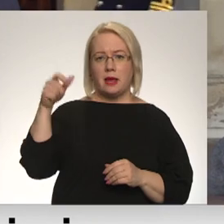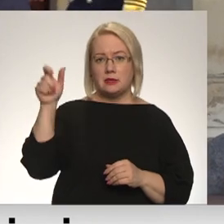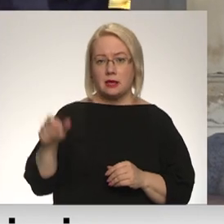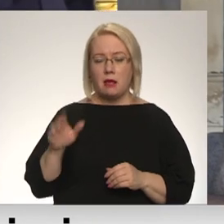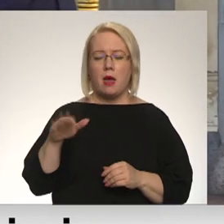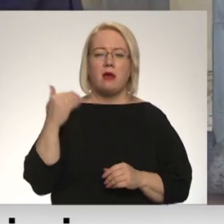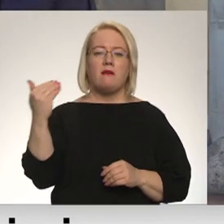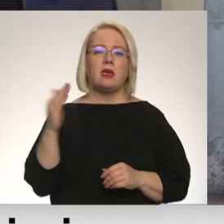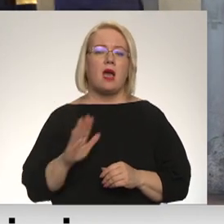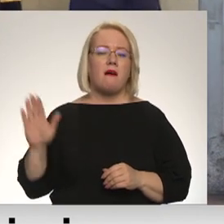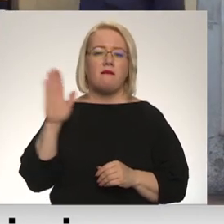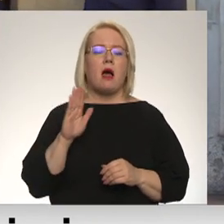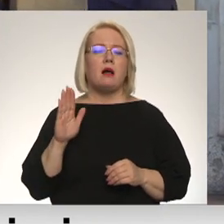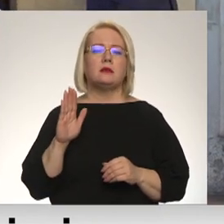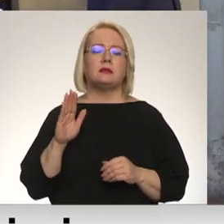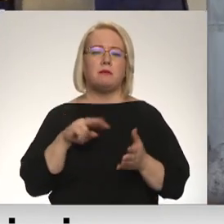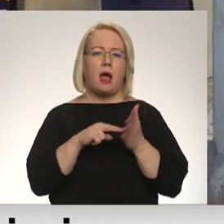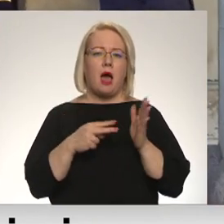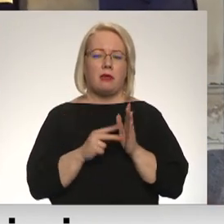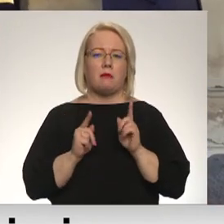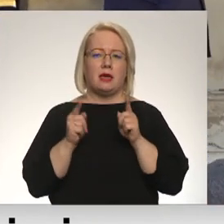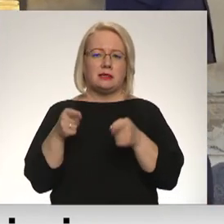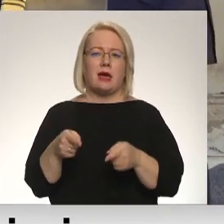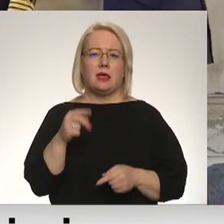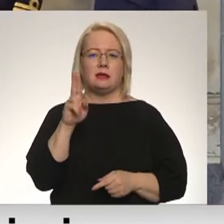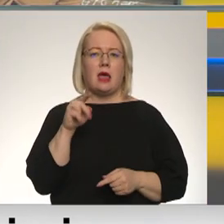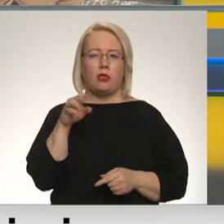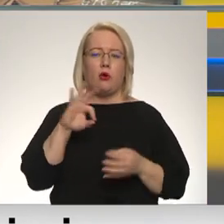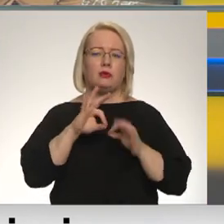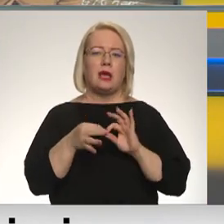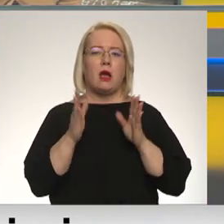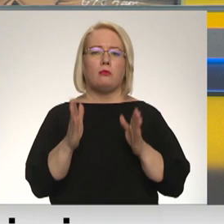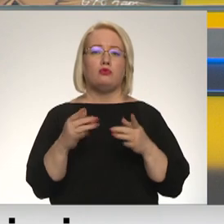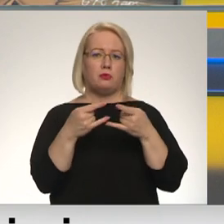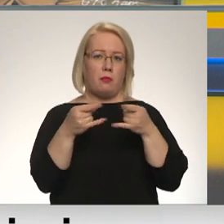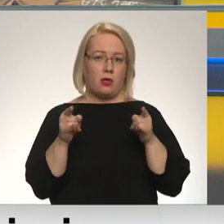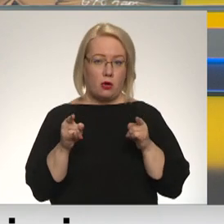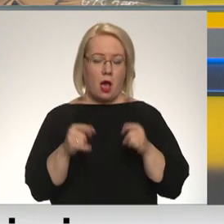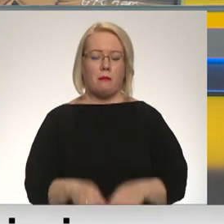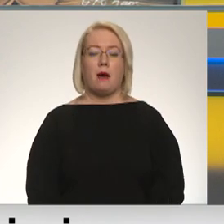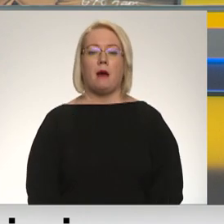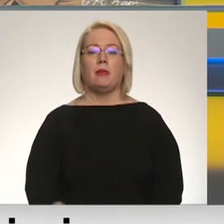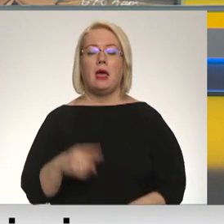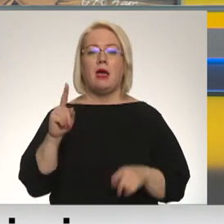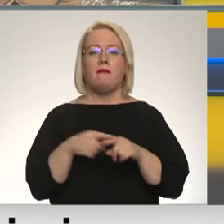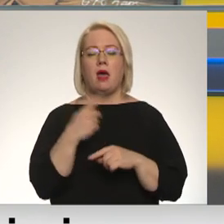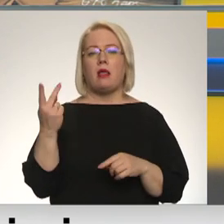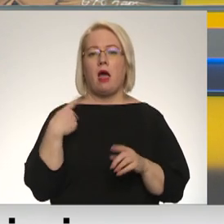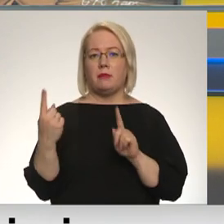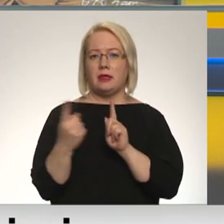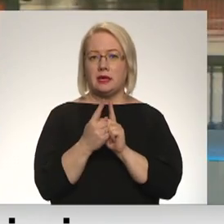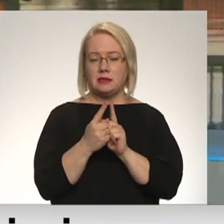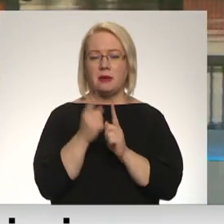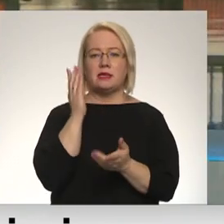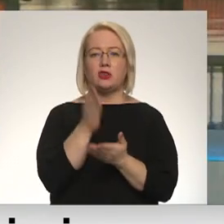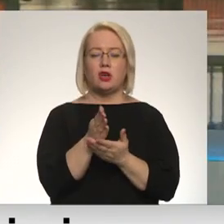valsts plāniem iestāties ar būtu NATO. Tā kā vairāk par to visu iestāstīšu panorāmā. Jāni? Jā, Jūs noteikti ar tevi vēl šodien tiksimies tieši rēdē